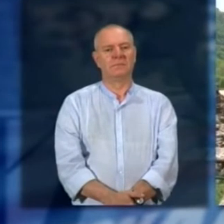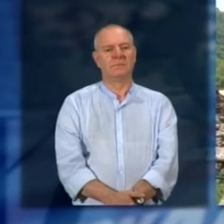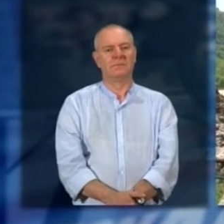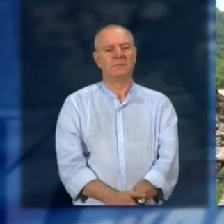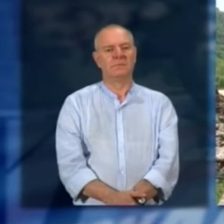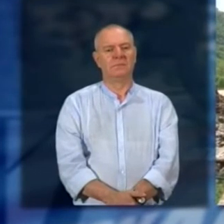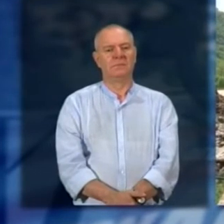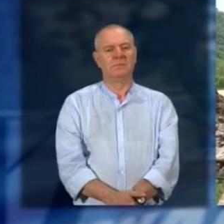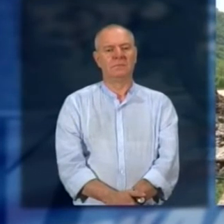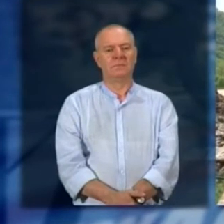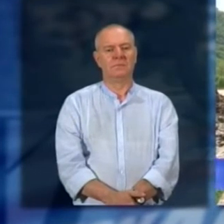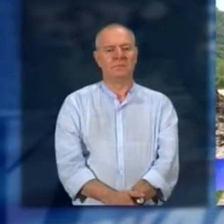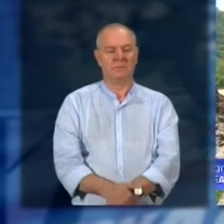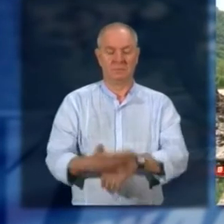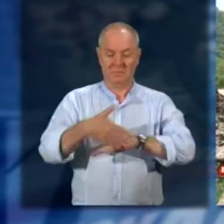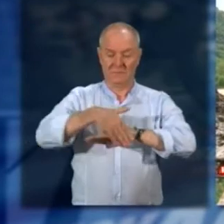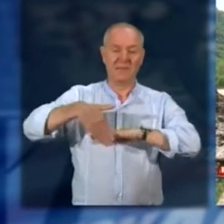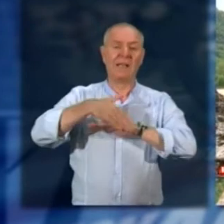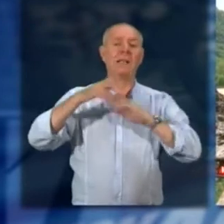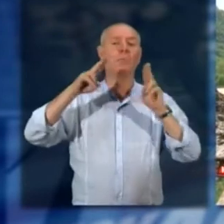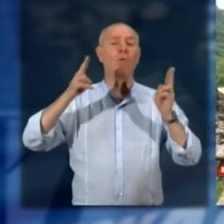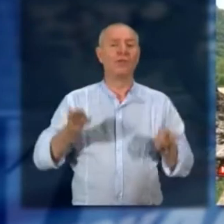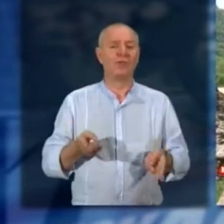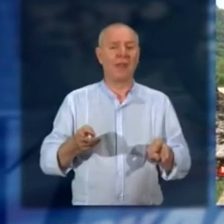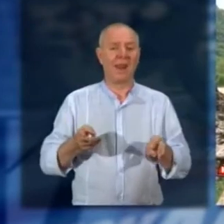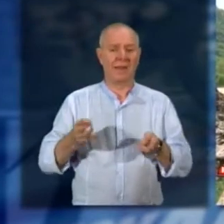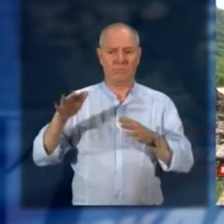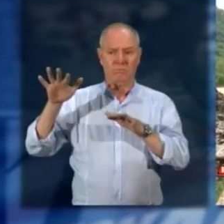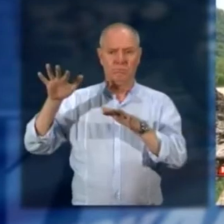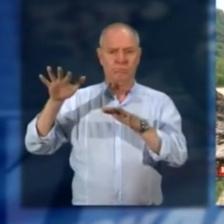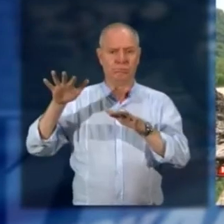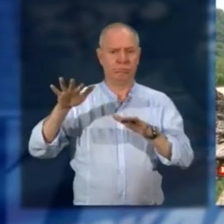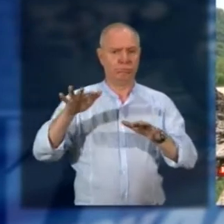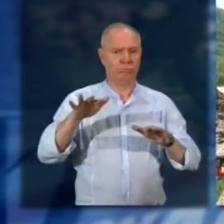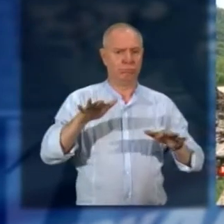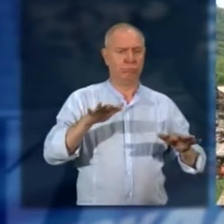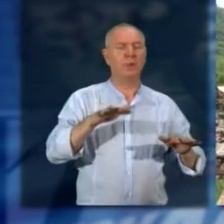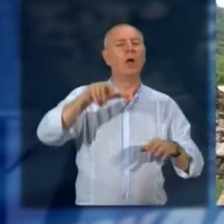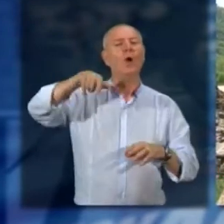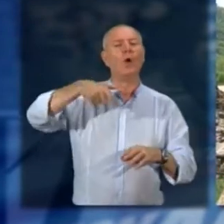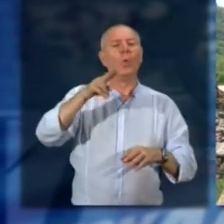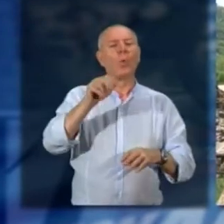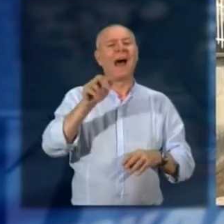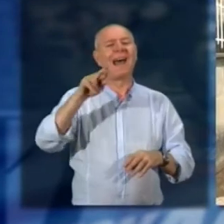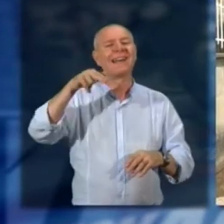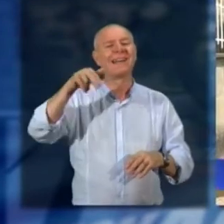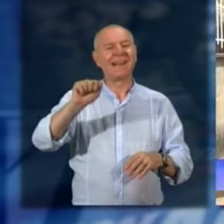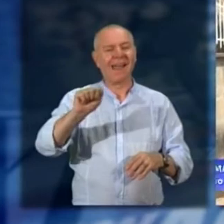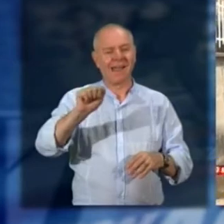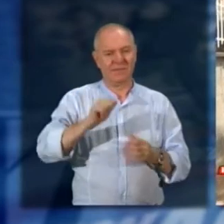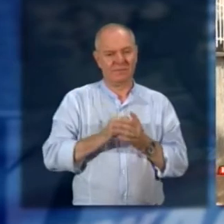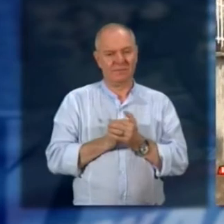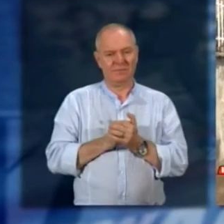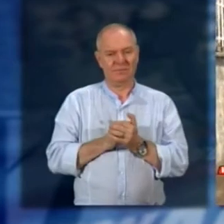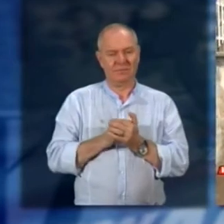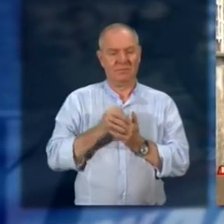Dalla provinciale 51 delle Quarne lo smottamento è sceso fino a Via Flogno, una via di Ponte